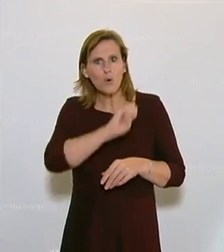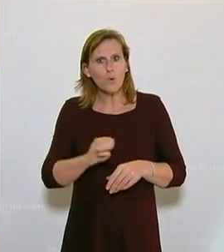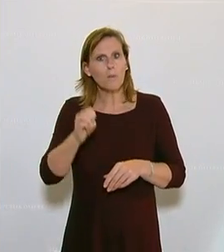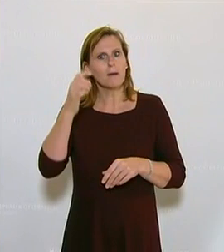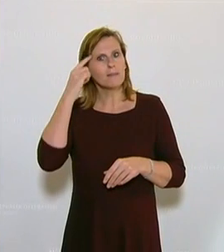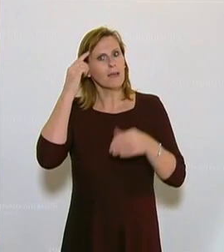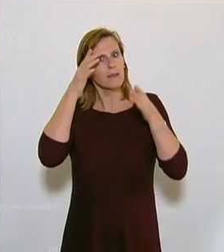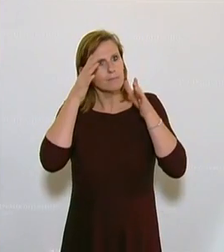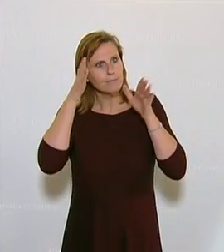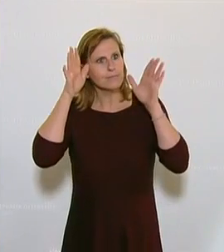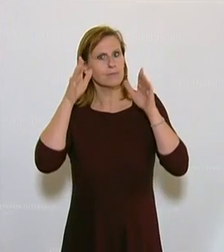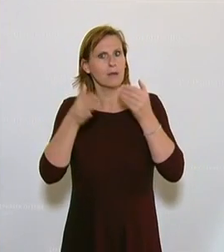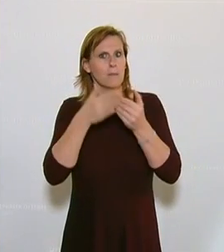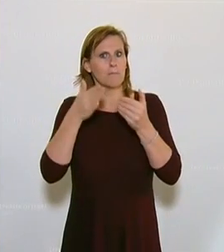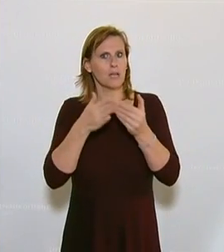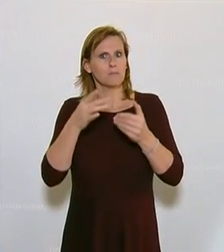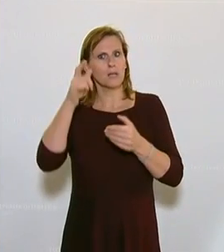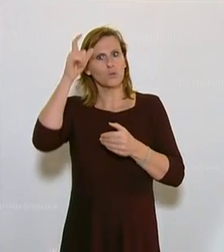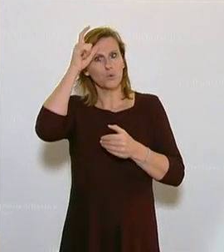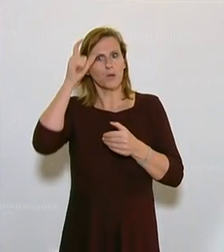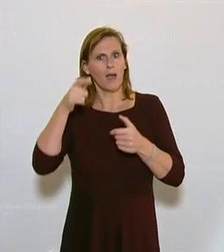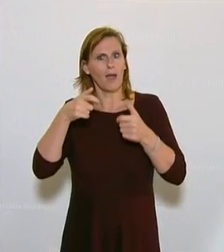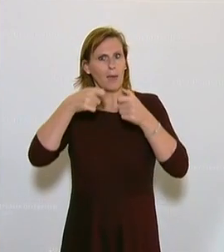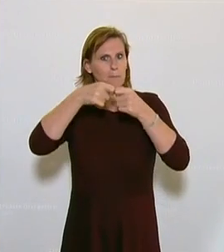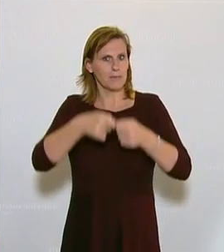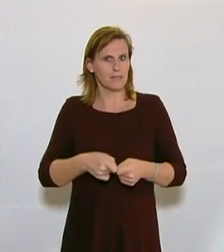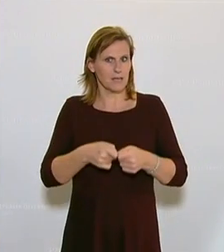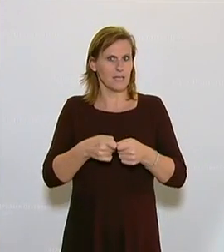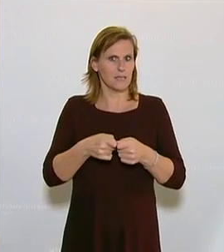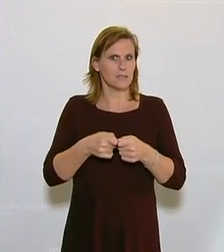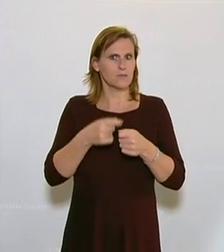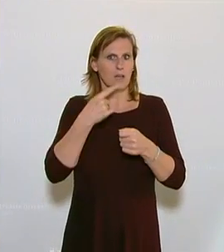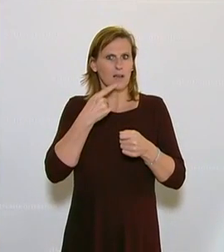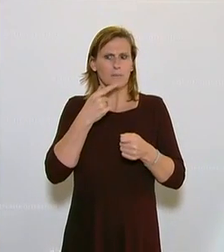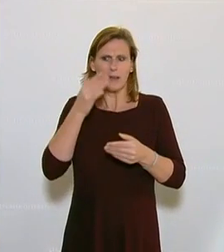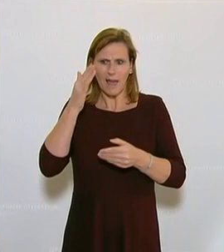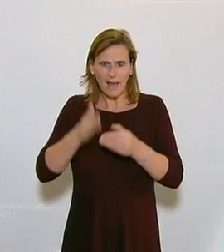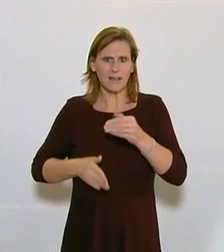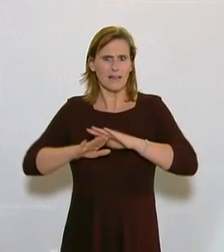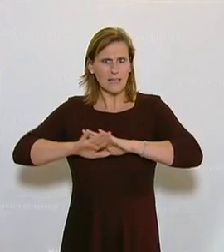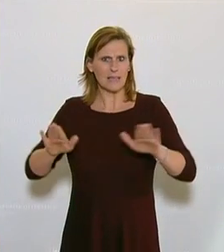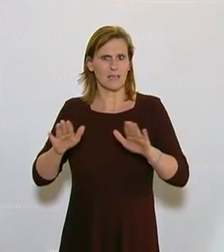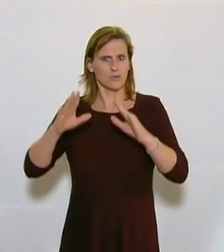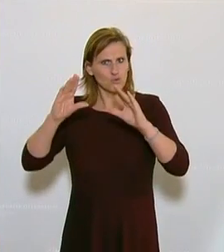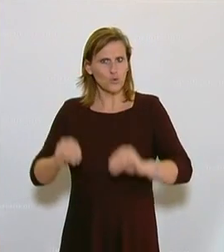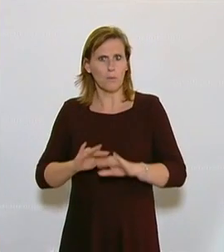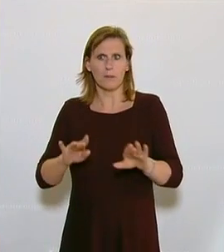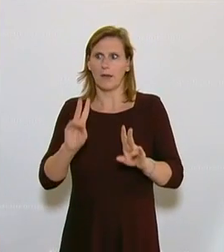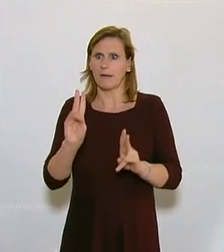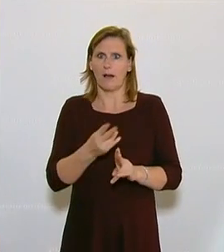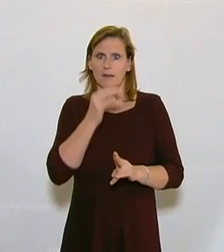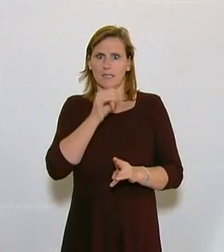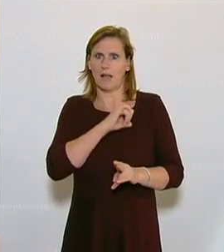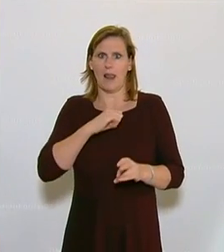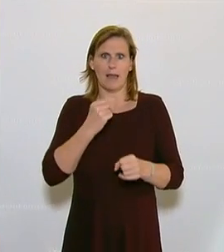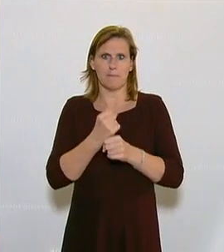Beitrittsverhandlungen zur Türkei. Wie oft haben wir verlangt, dass wir das endlich einstellen? Das große Argument, man, nein, das kann man nicht allein machen, kein